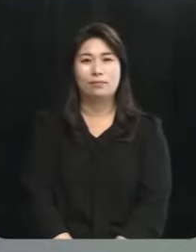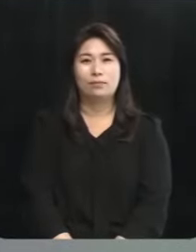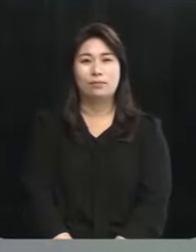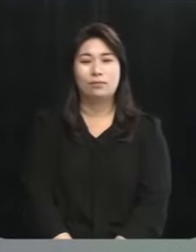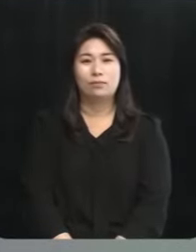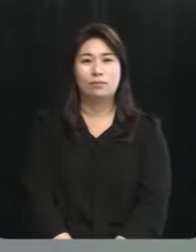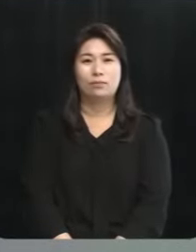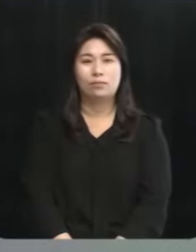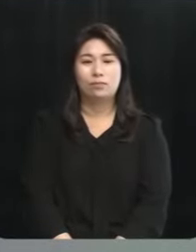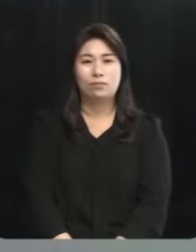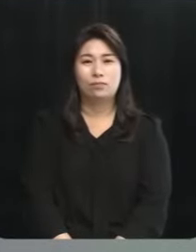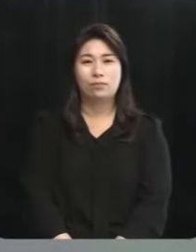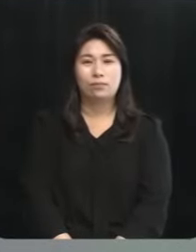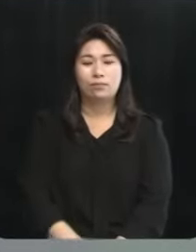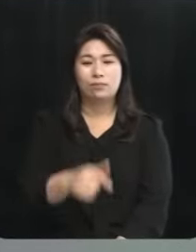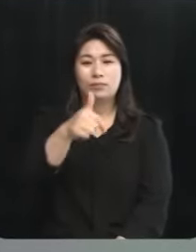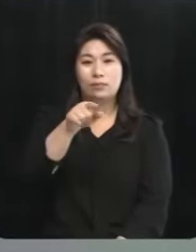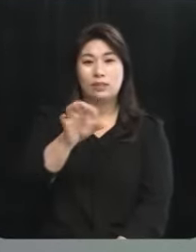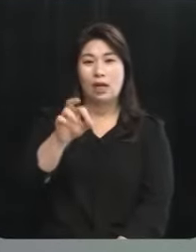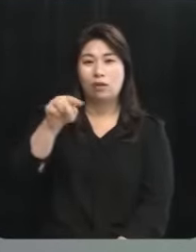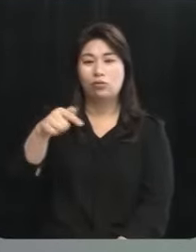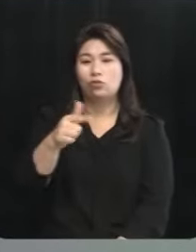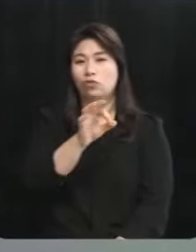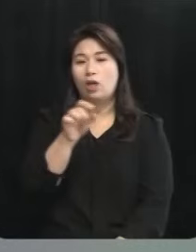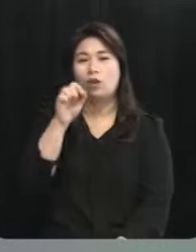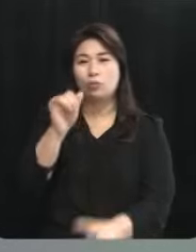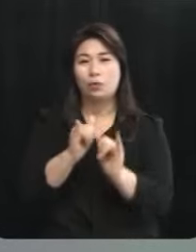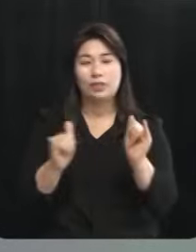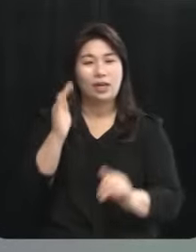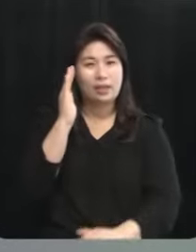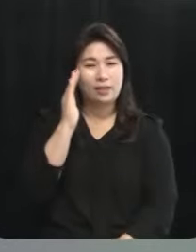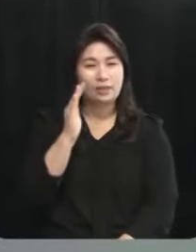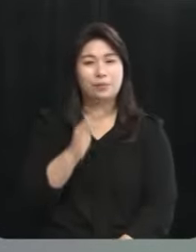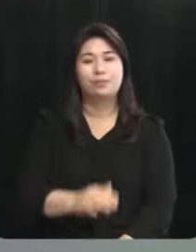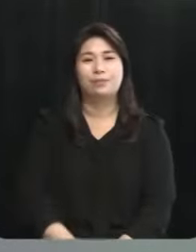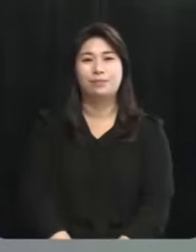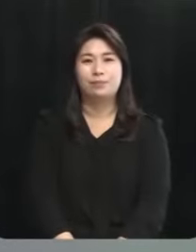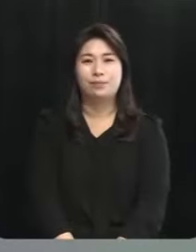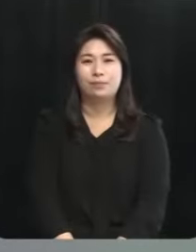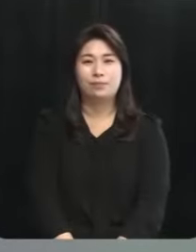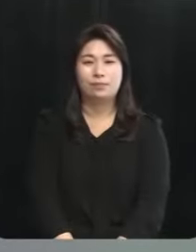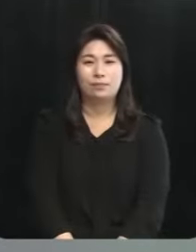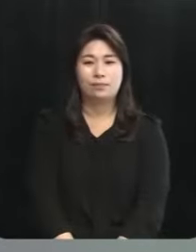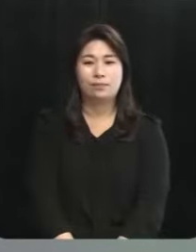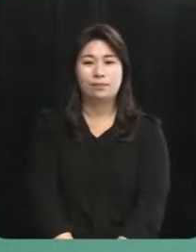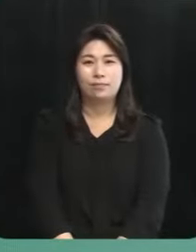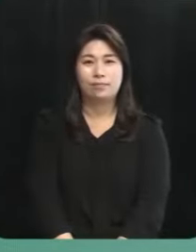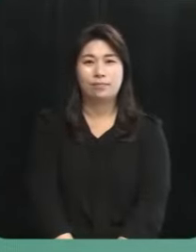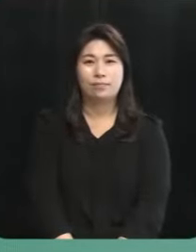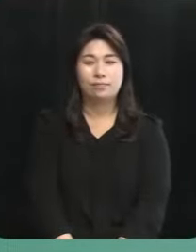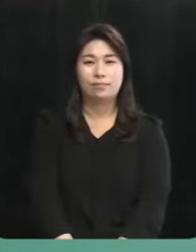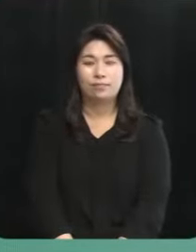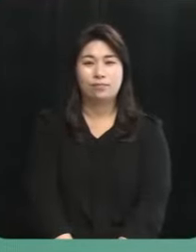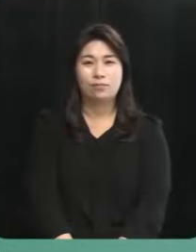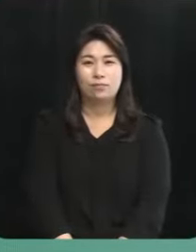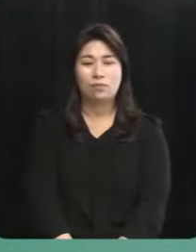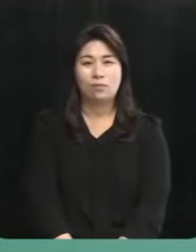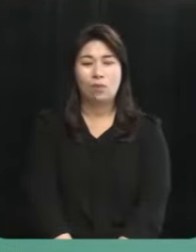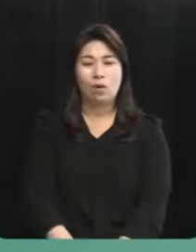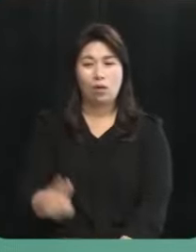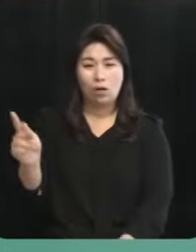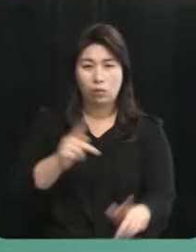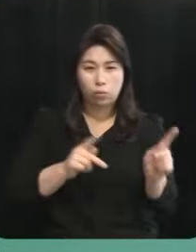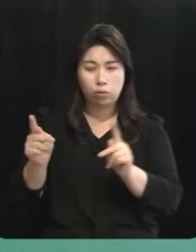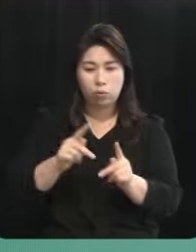출마의 변 강순아 후보 듣겠습니다 30초 시작해 주십시오 더 이상 돌려막을